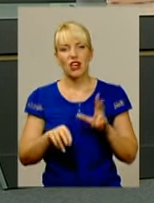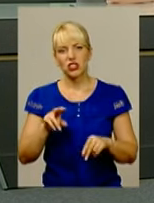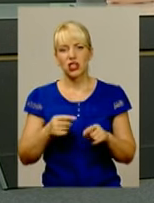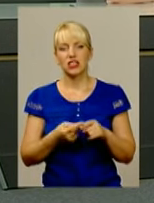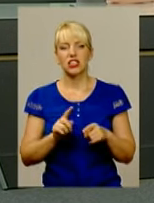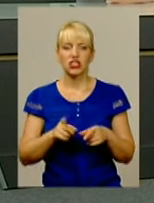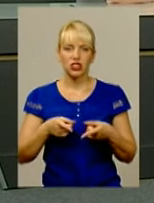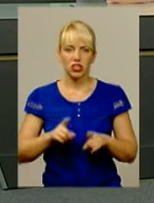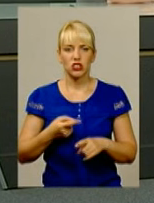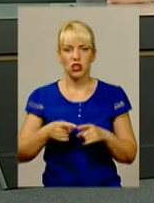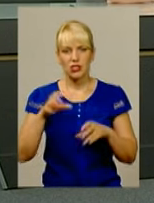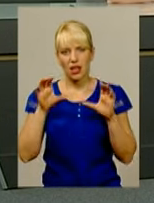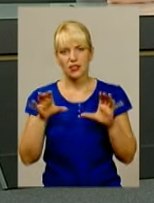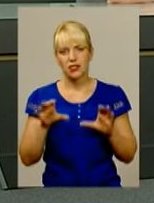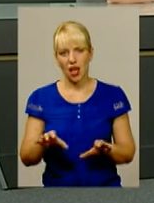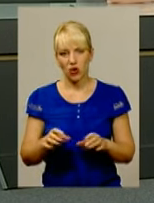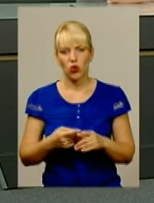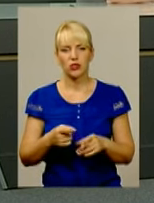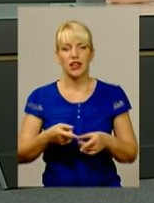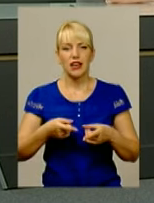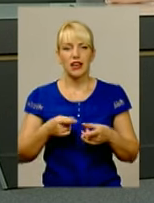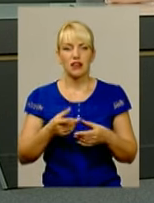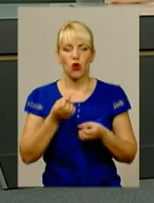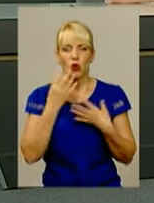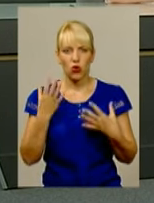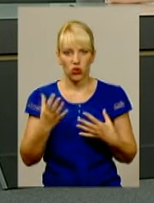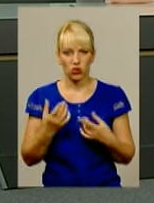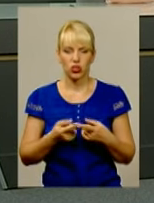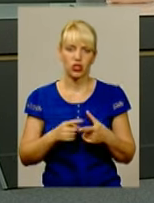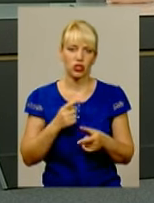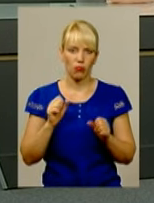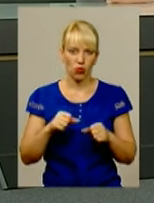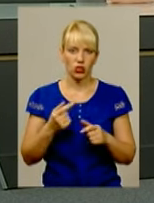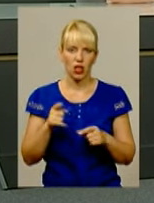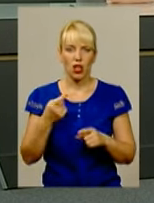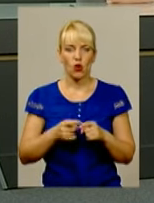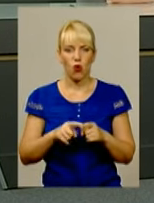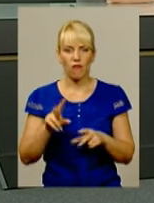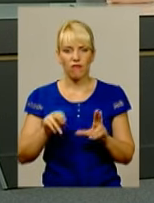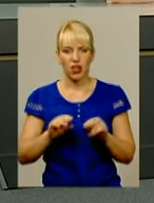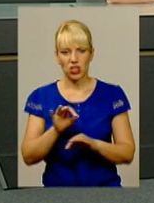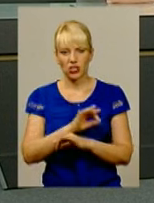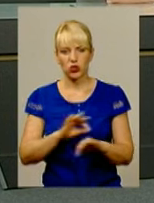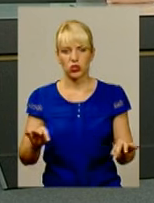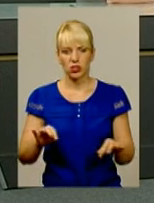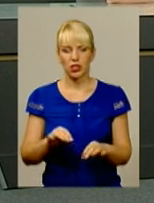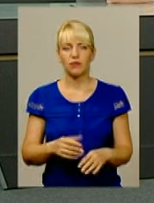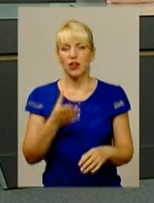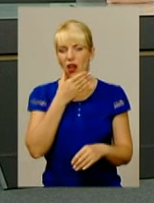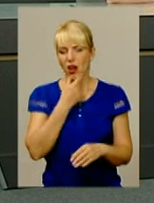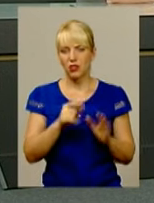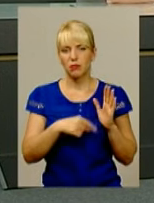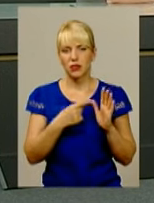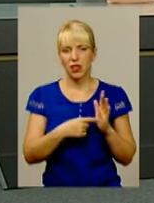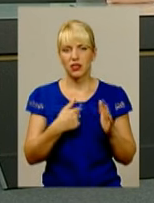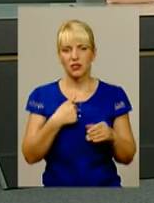настільки хороший, як про нього говорять високопосадовців? Чи можна вважати його досконалим? Дякую. Гарне питання. Я